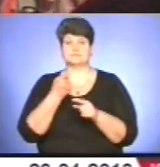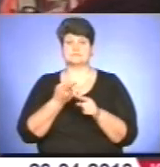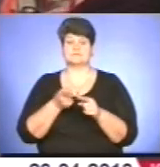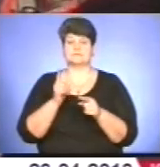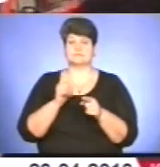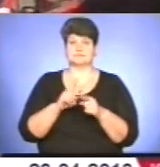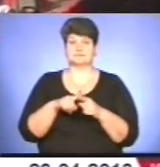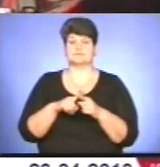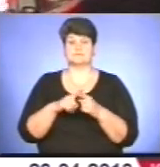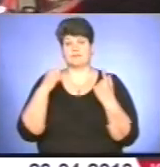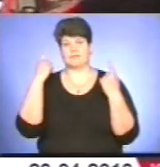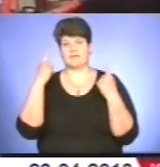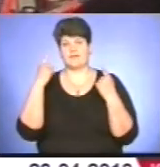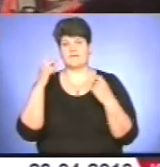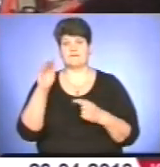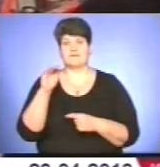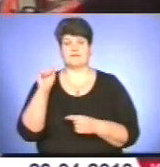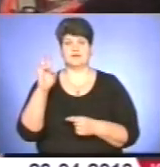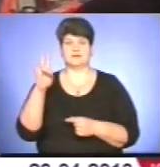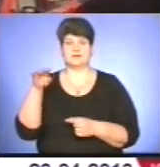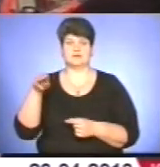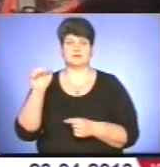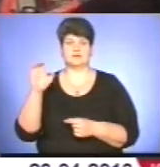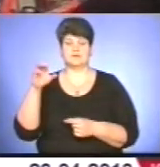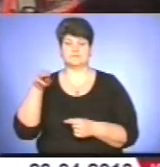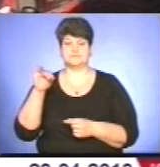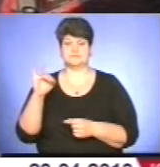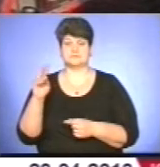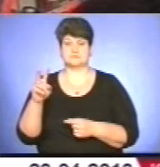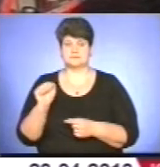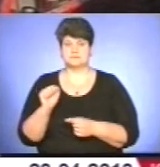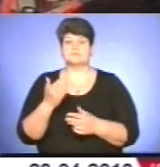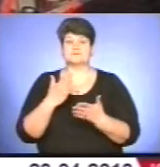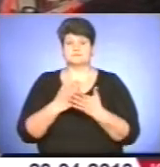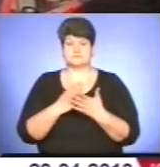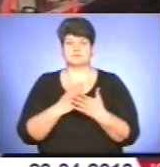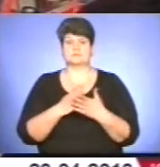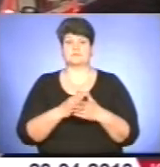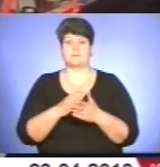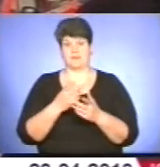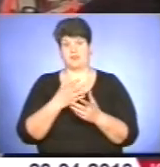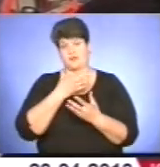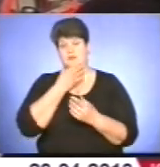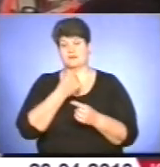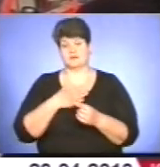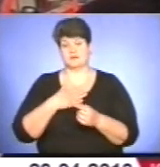фентезі, зарубіжня фантастика. Наша, з'являються деякі гарні такі